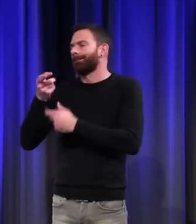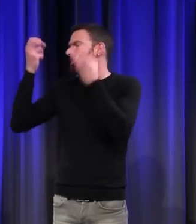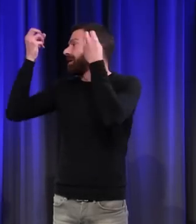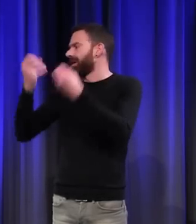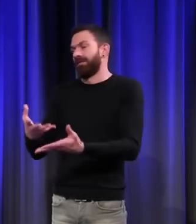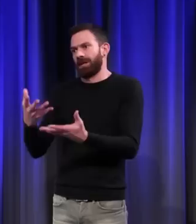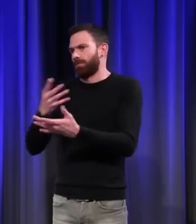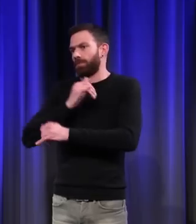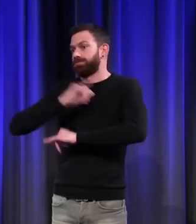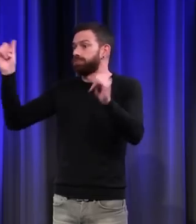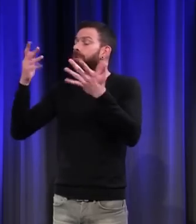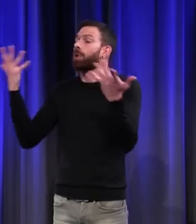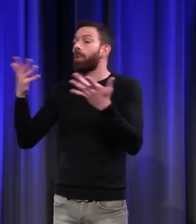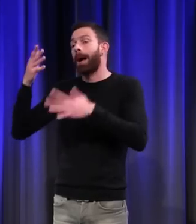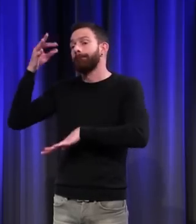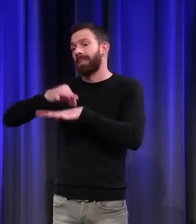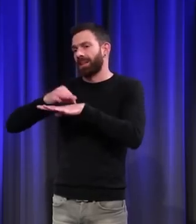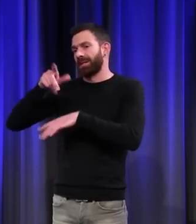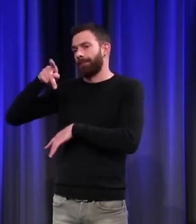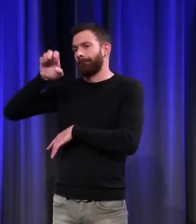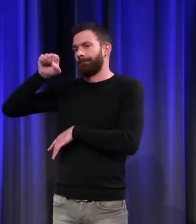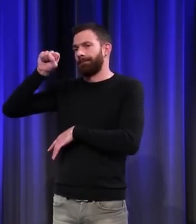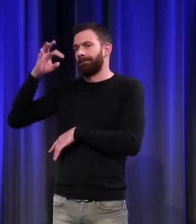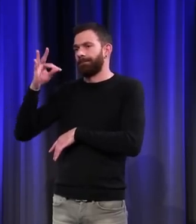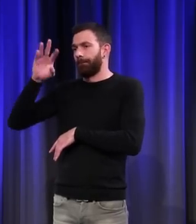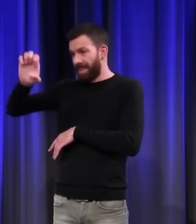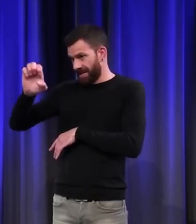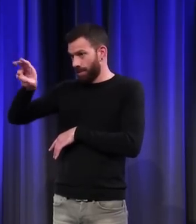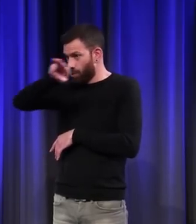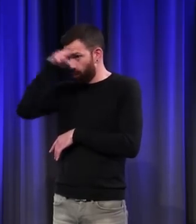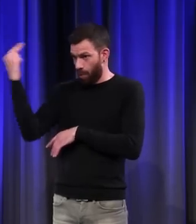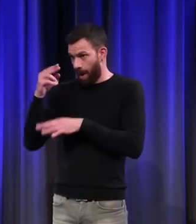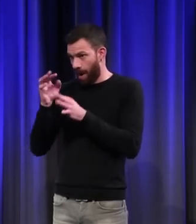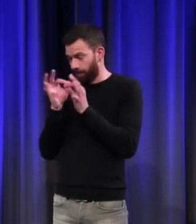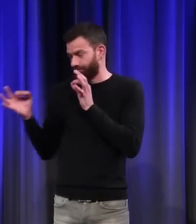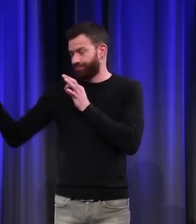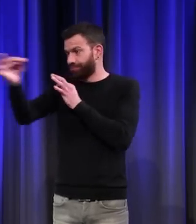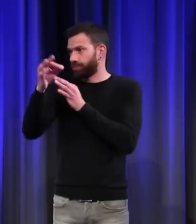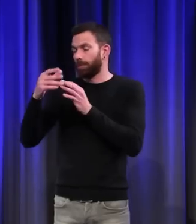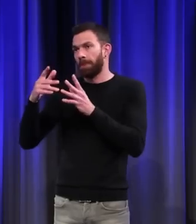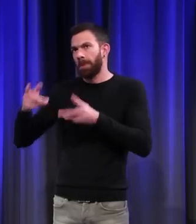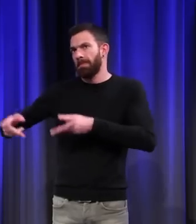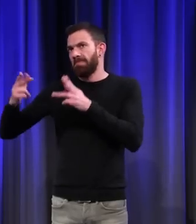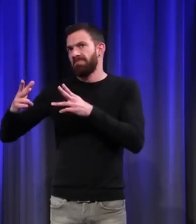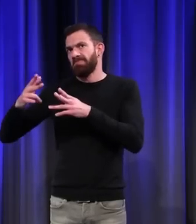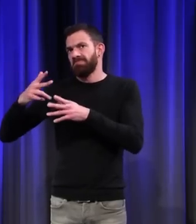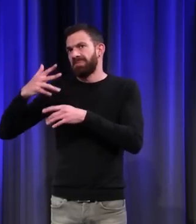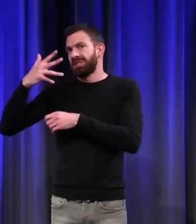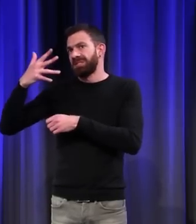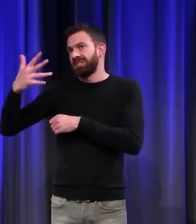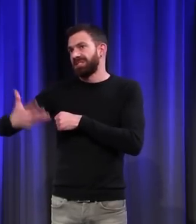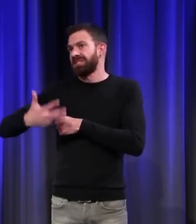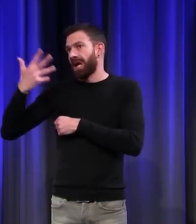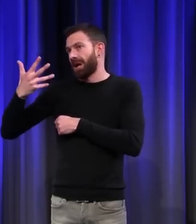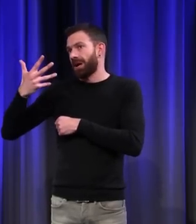considérable, la grande peste, la peste noire, qui en cinq ans fait disparaître à peu près un tiers de